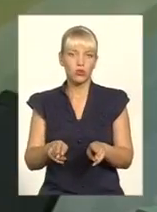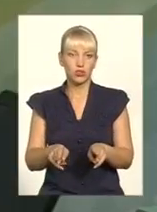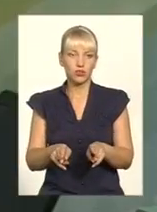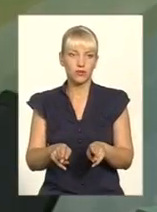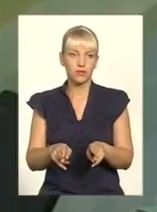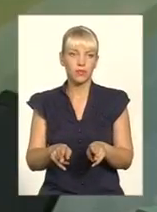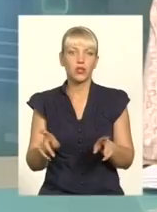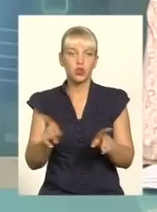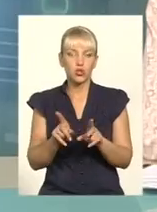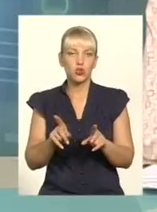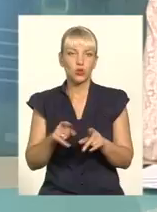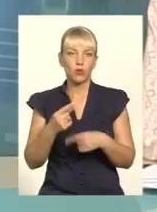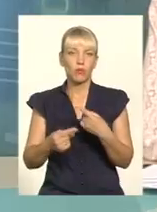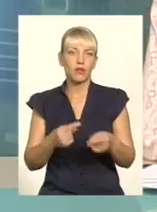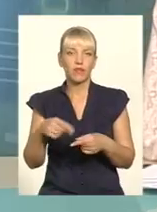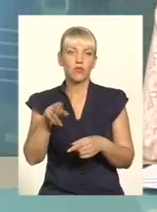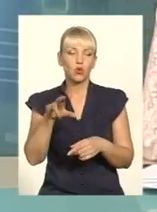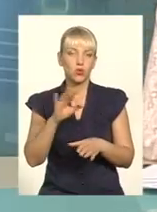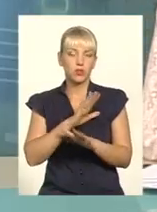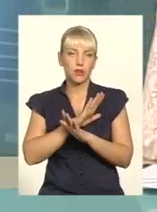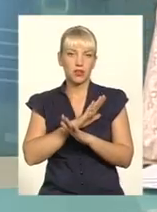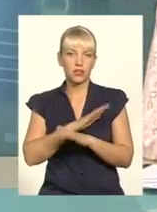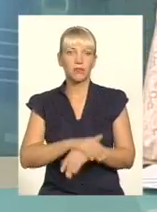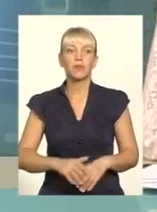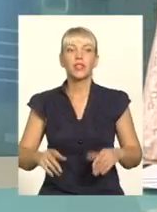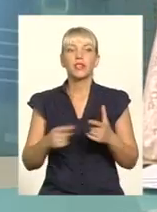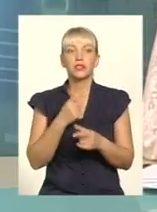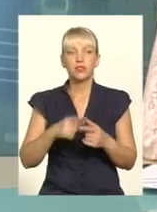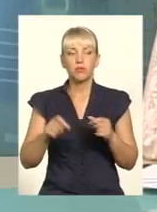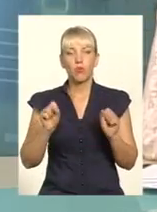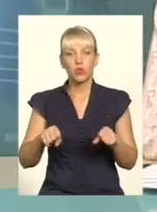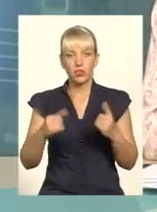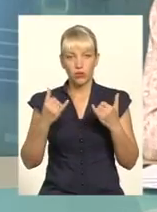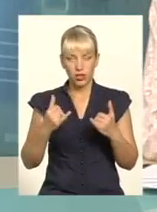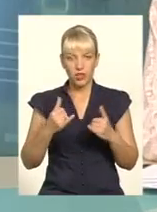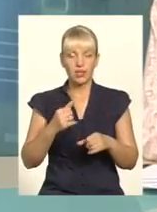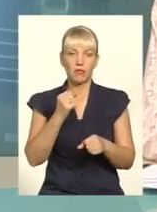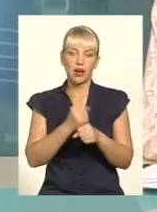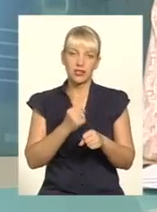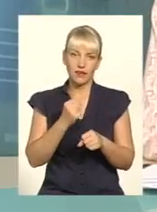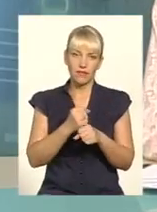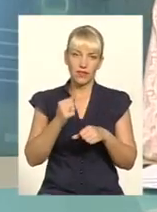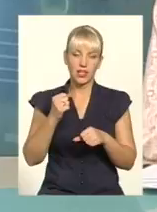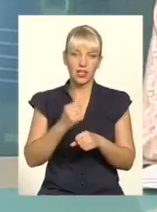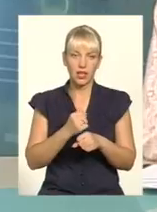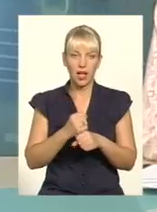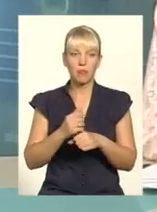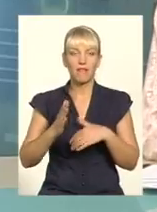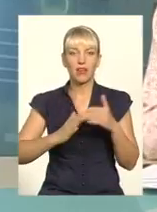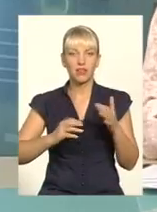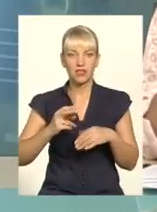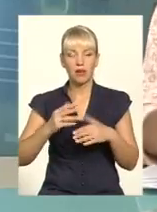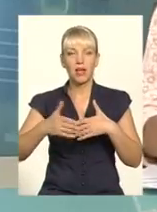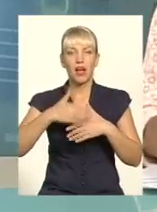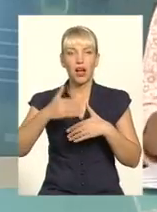привів до людських смертей. Олександр Миколаївич, чи можливо нині працівниками, фахівцями карного розшуку,